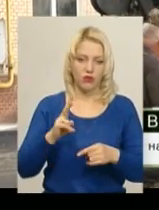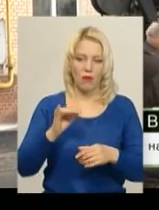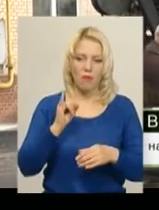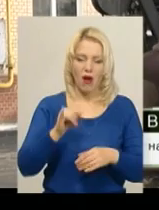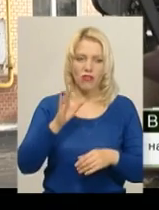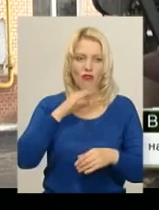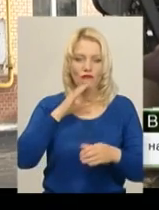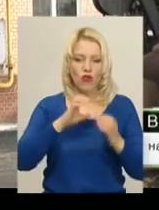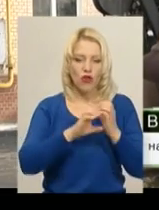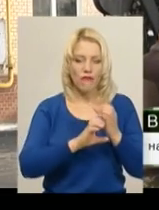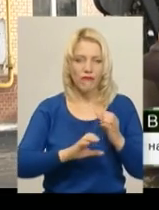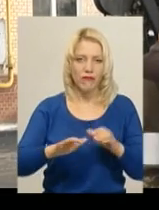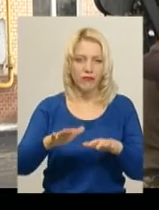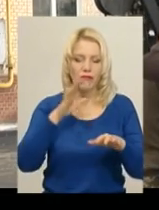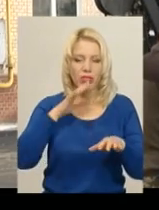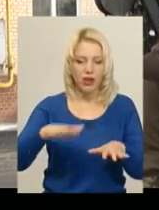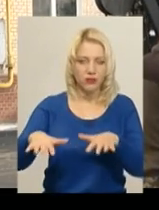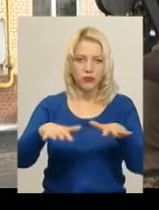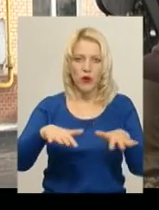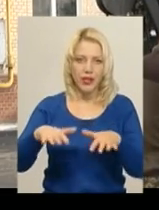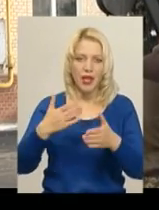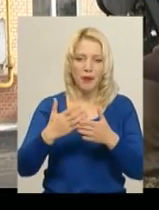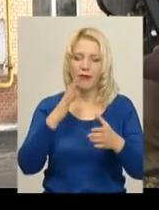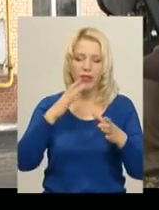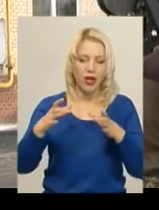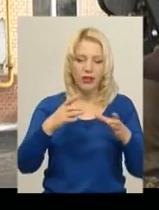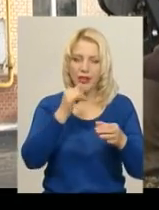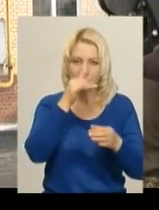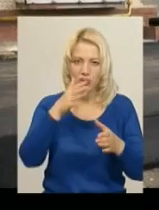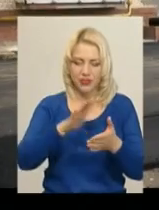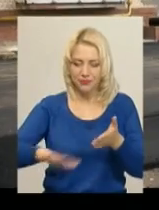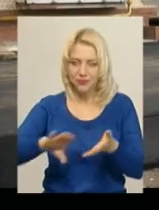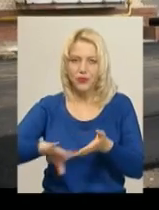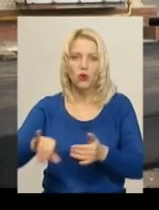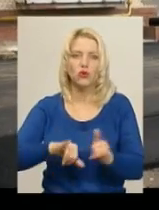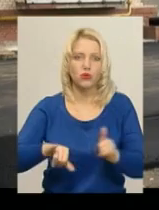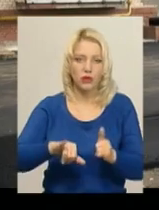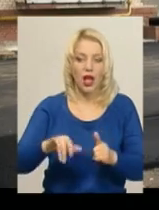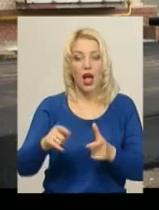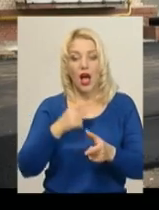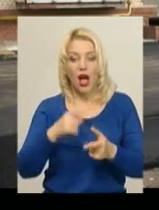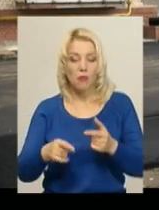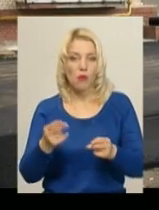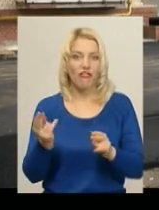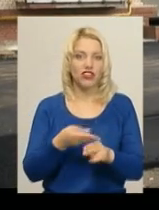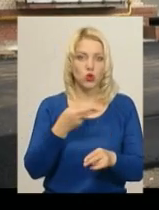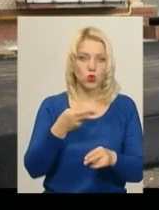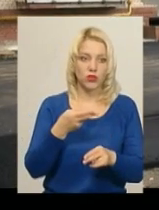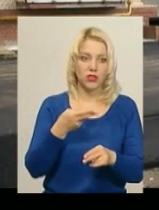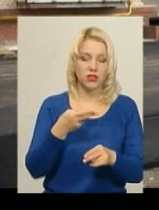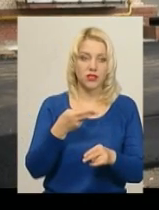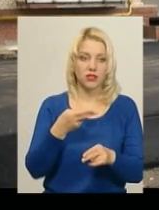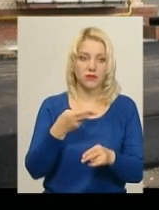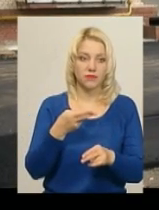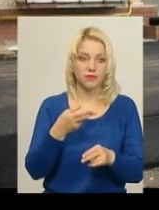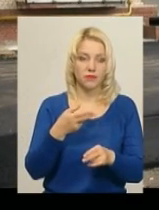відведення води, просто стоять величезні калюжі і вода нікуди не відводиться, або відсутність вже